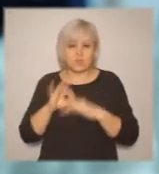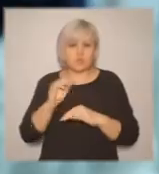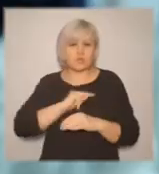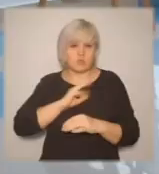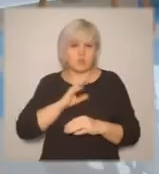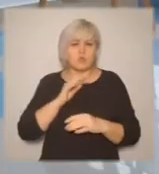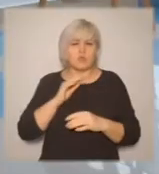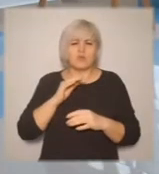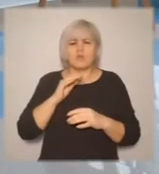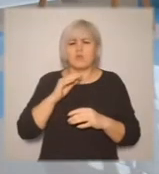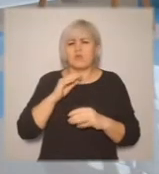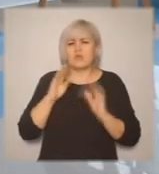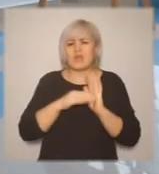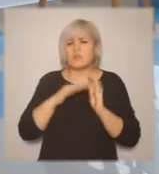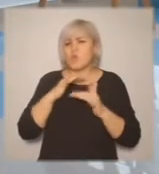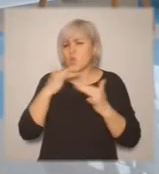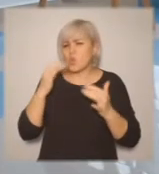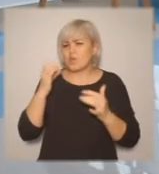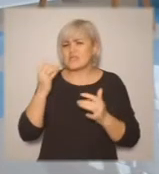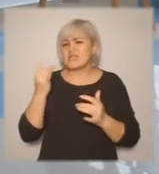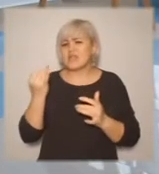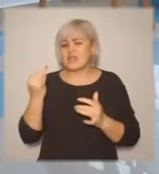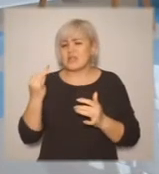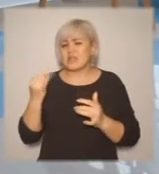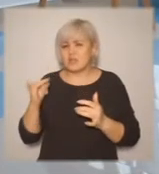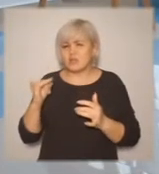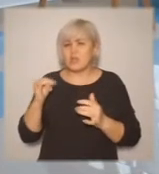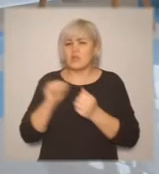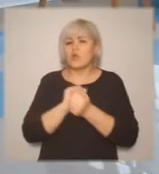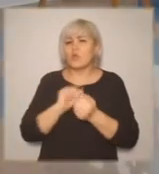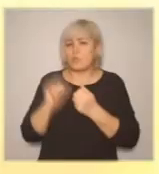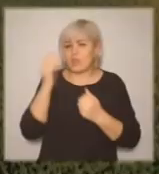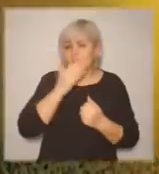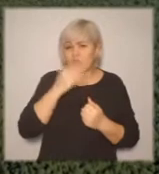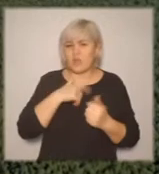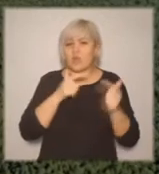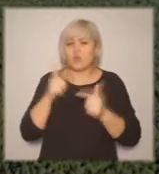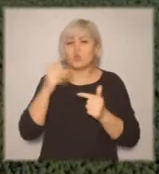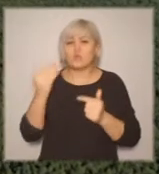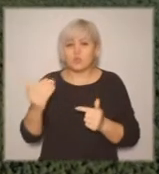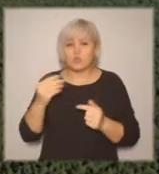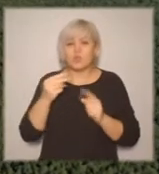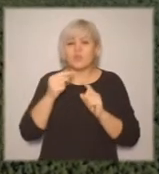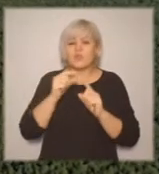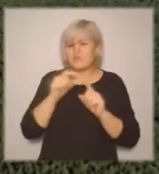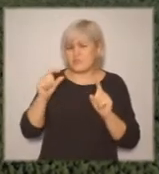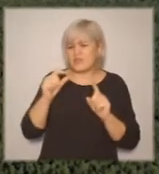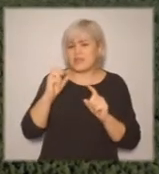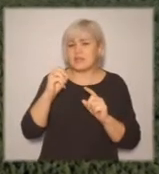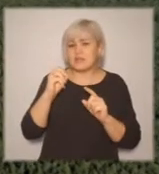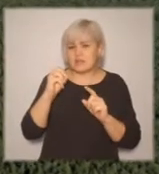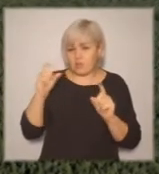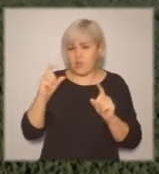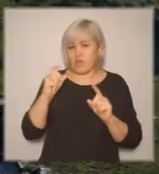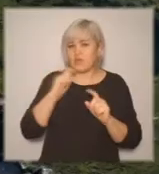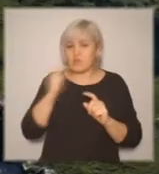фильмом. Я готовлю к нему текст тифлокомментариев, который потом озвучивается на студии. Это очень красивый и